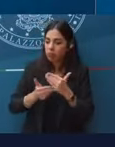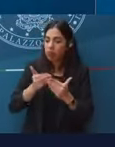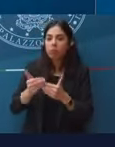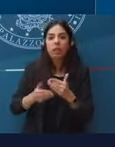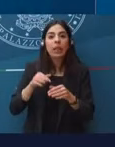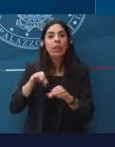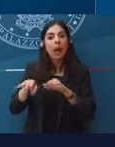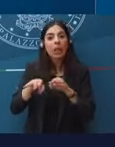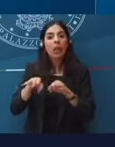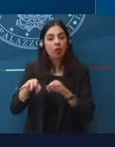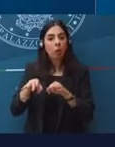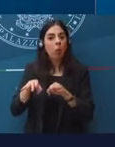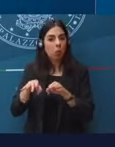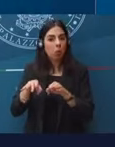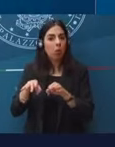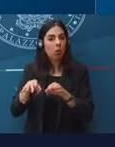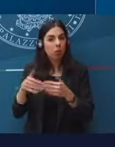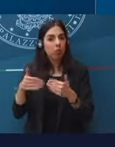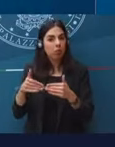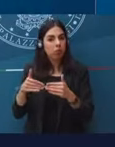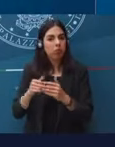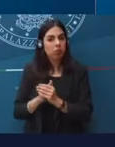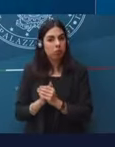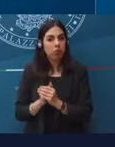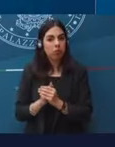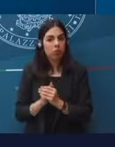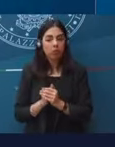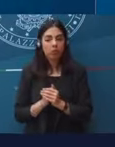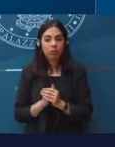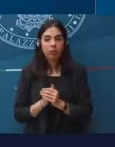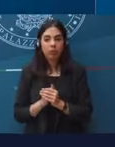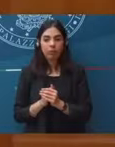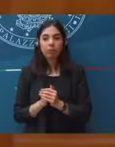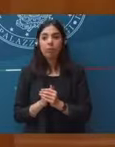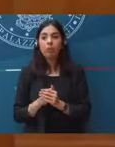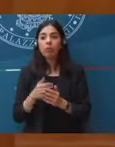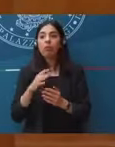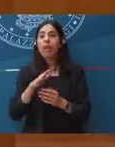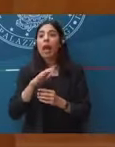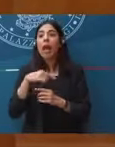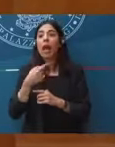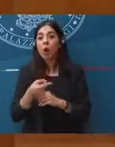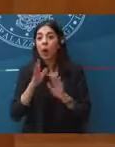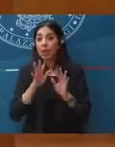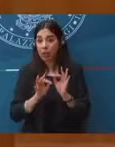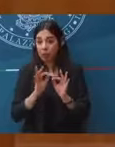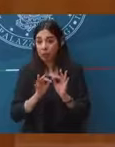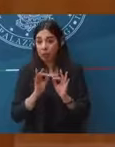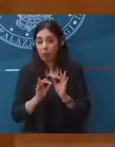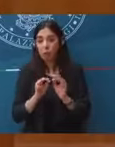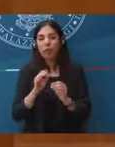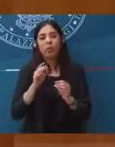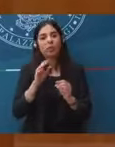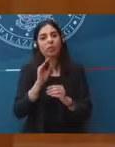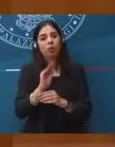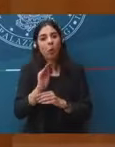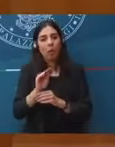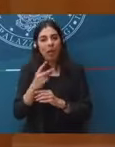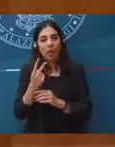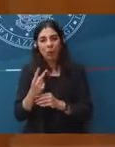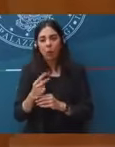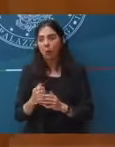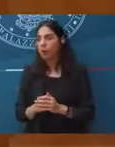importante in questo campo. Abbiamo ancora una decina di minuti, due blocchi di domande. Vera.